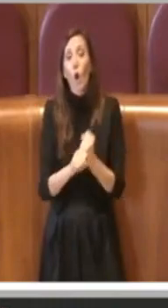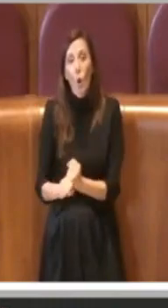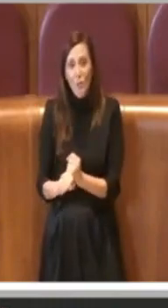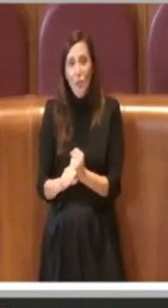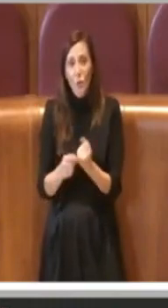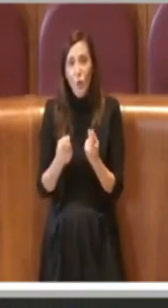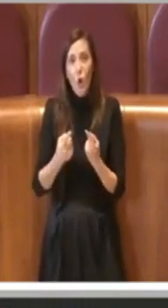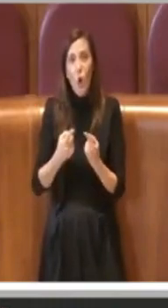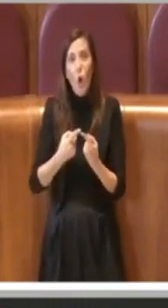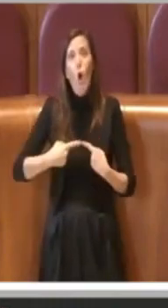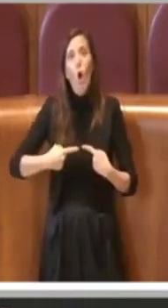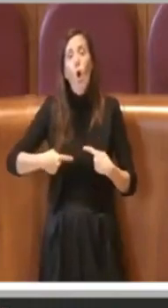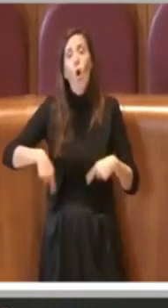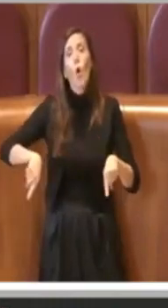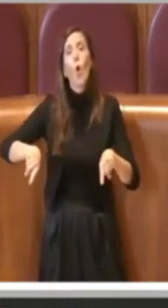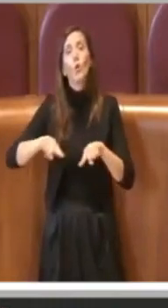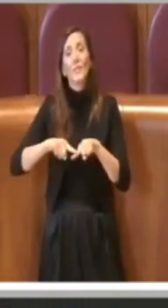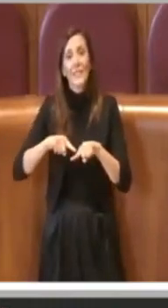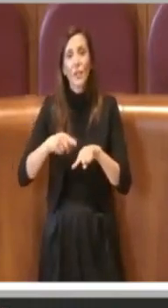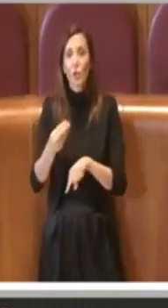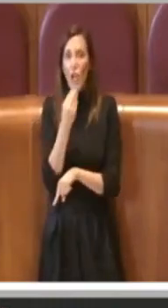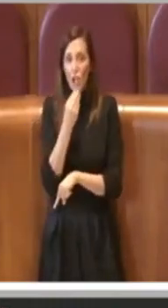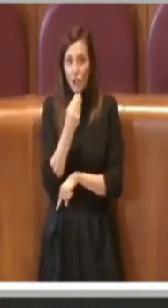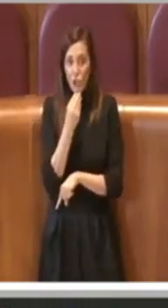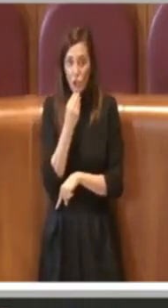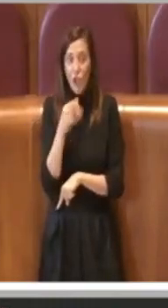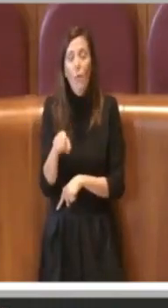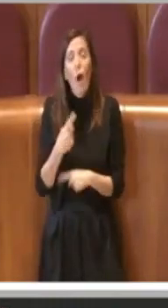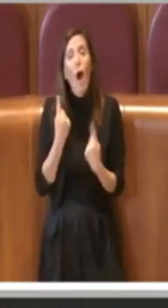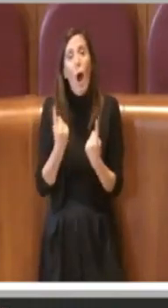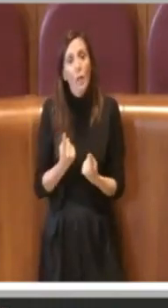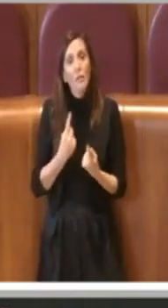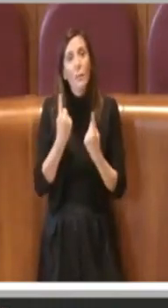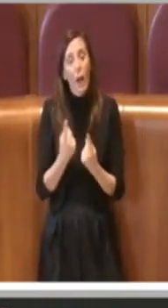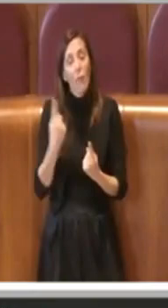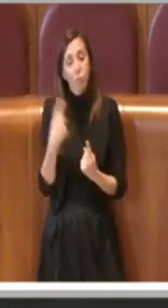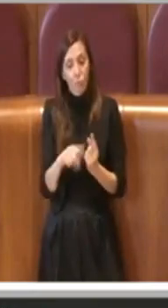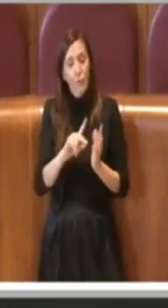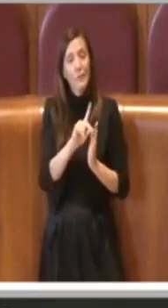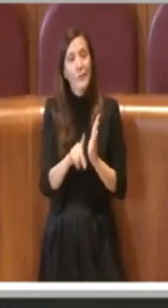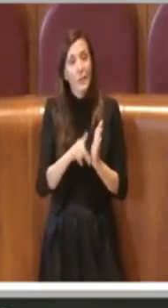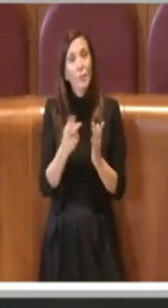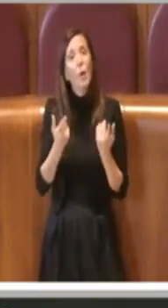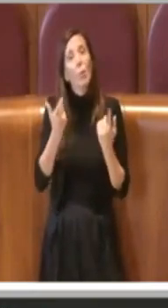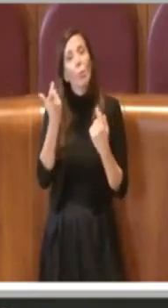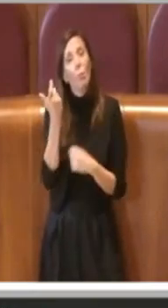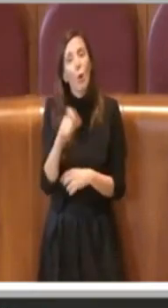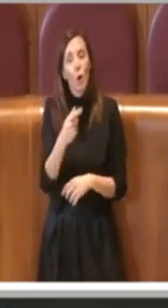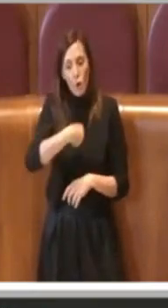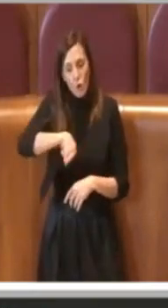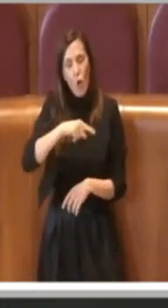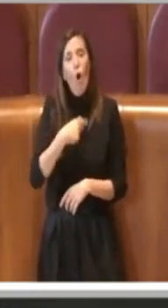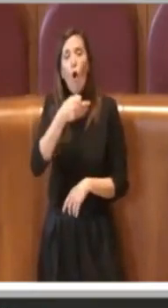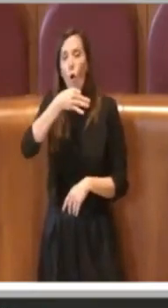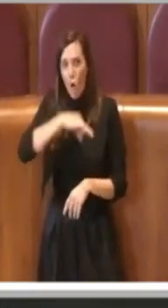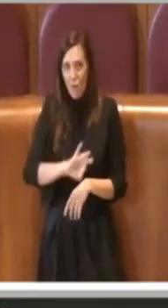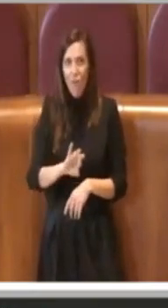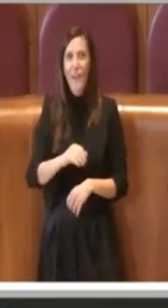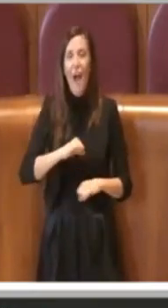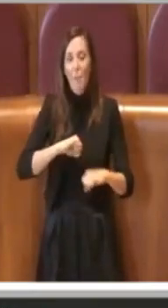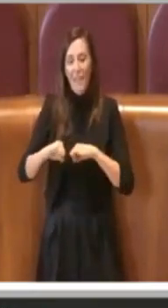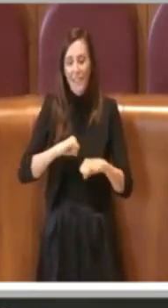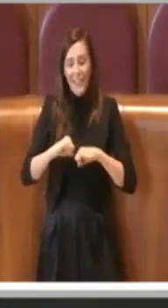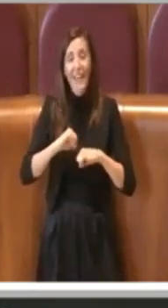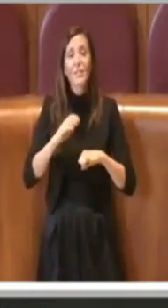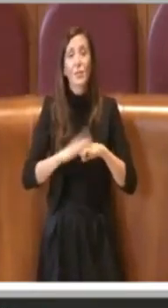consiglio del cibo, una consulta del cibo, proprio perché siamo convinti che l'amministrazione capitulina